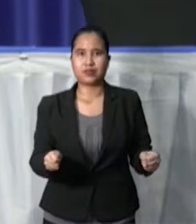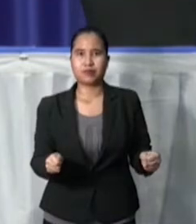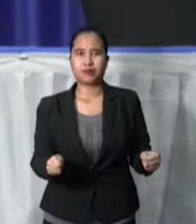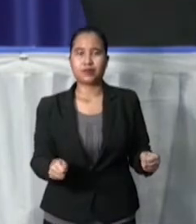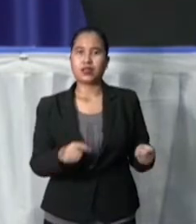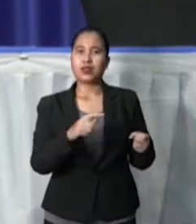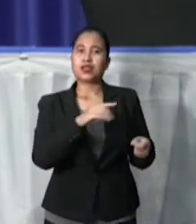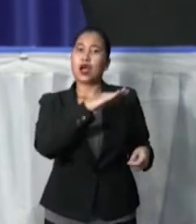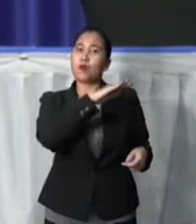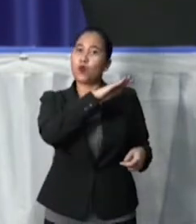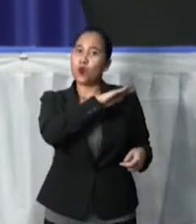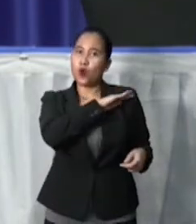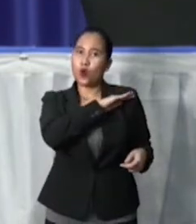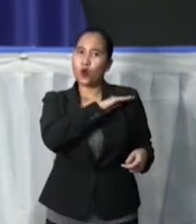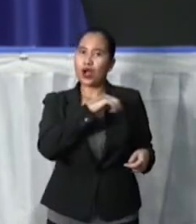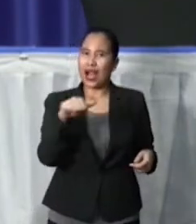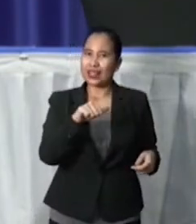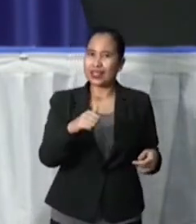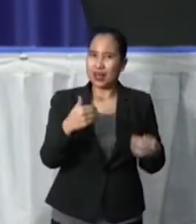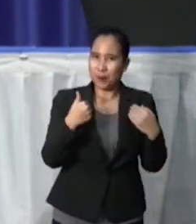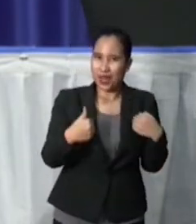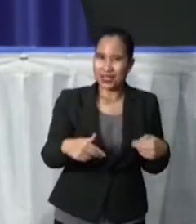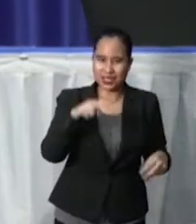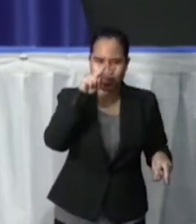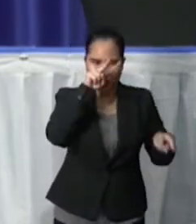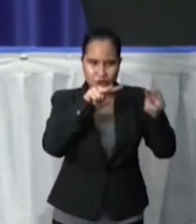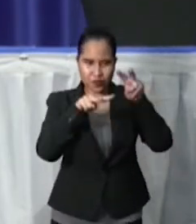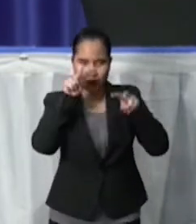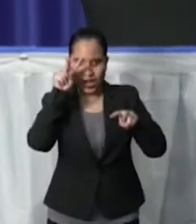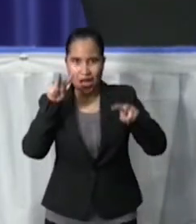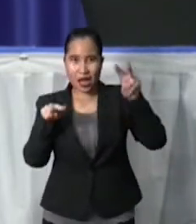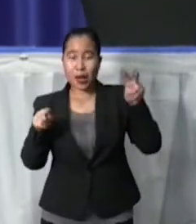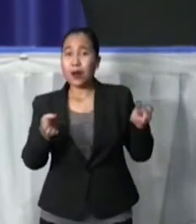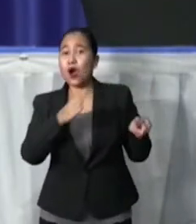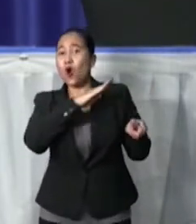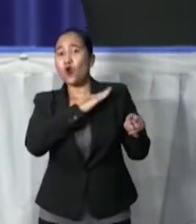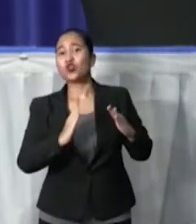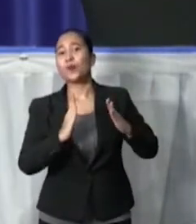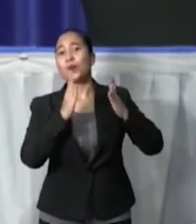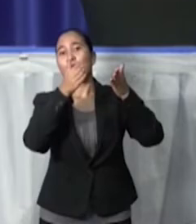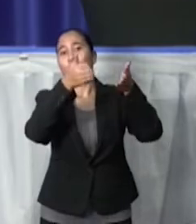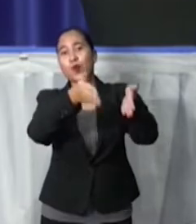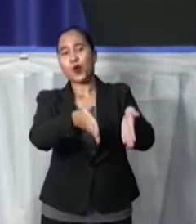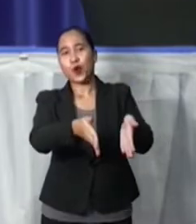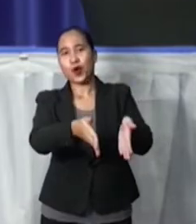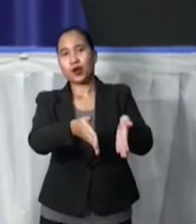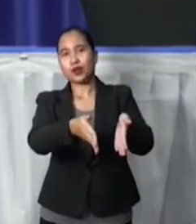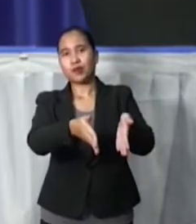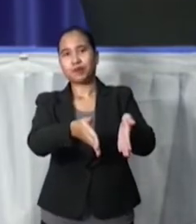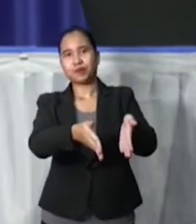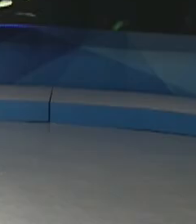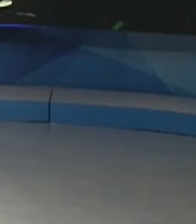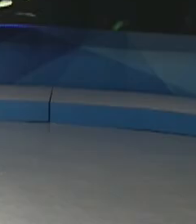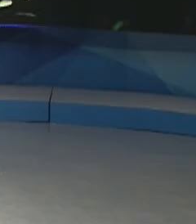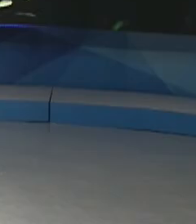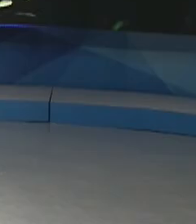gaan we bij deze bruggen permanente wacht hebben.